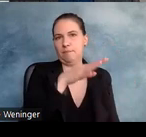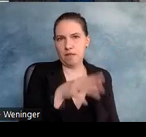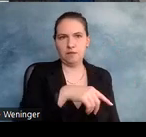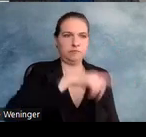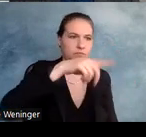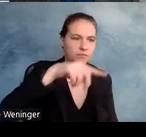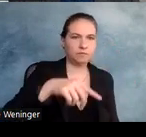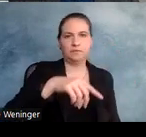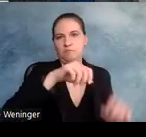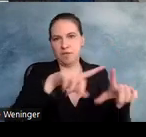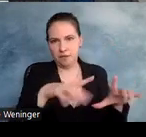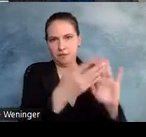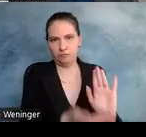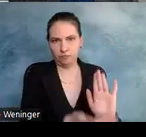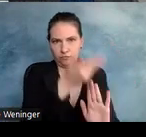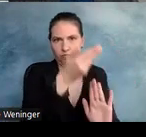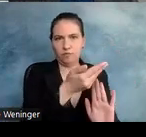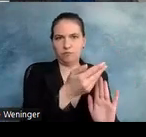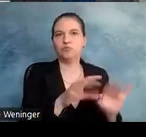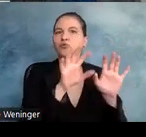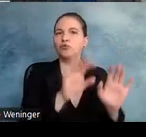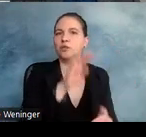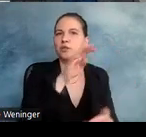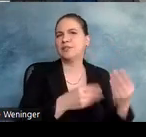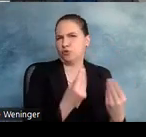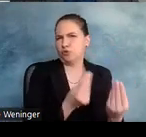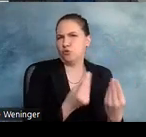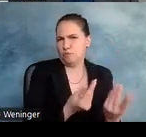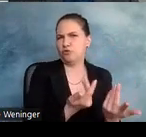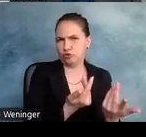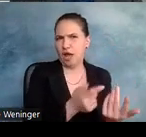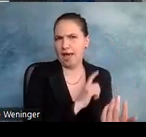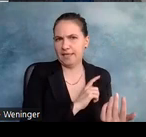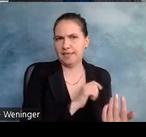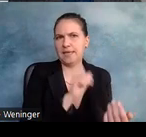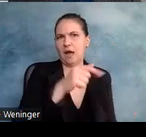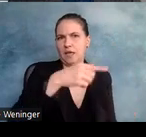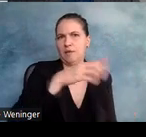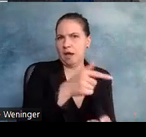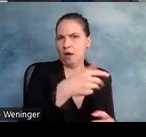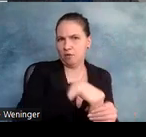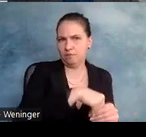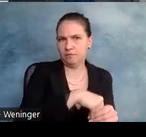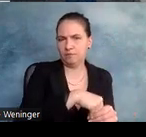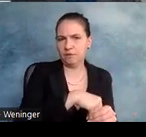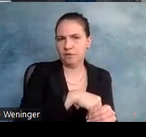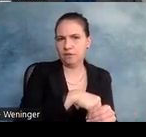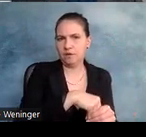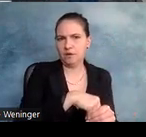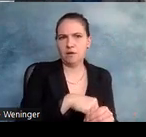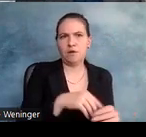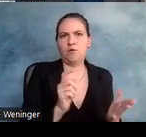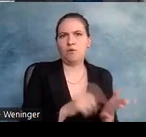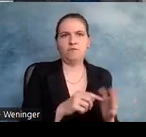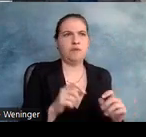Bilder, das ist so der strukturierte Text, das ist so das typische, AGBs würden darunter fallen im Prinzip, da hat man meistens sogar gar keine Bilder